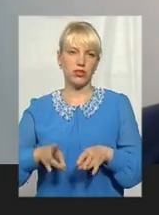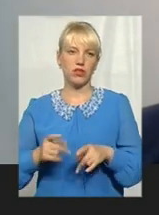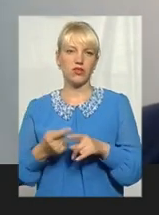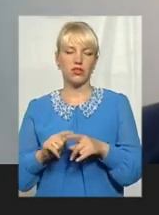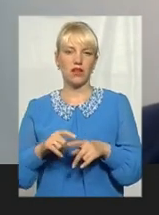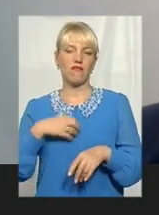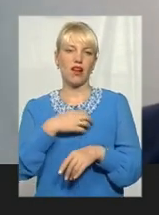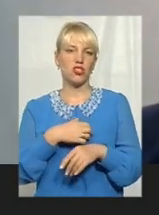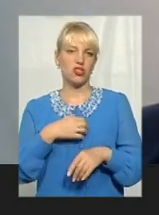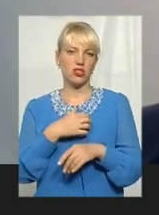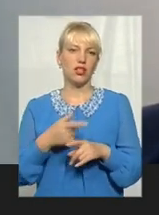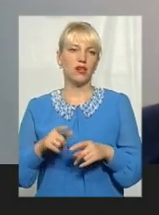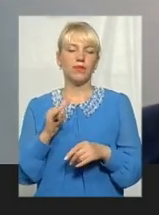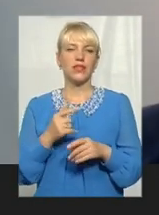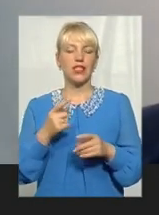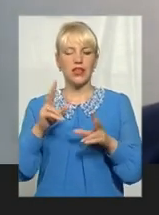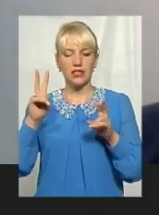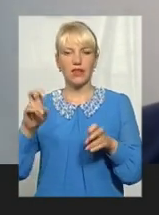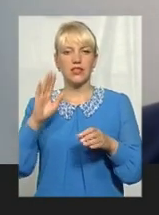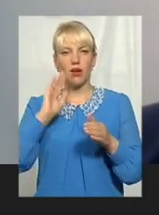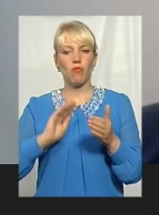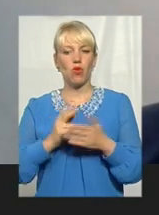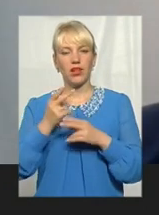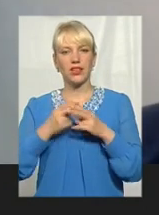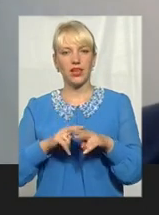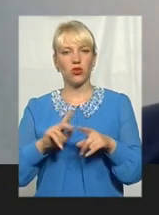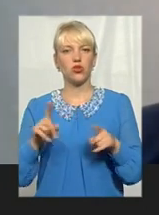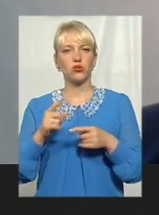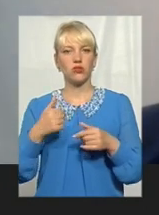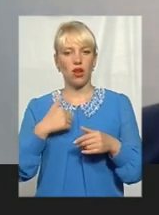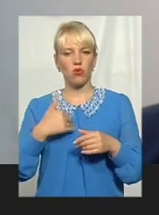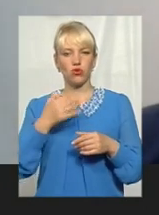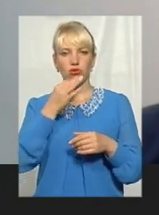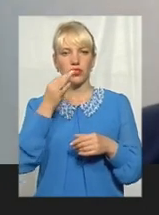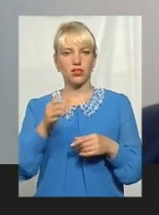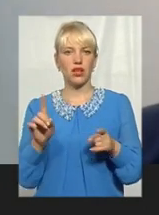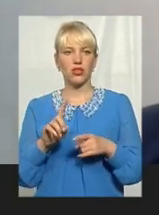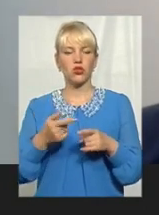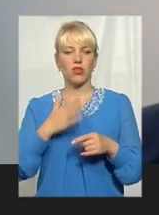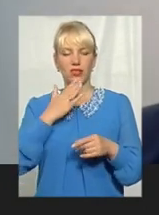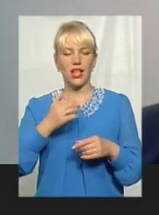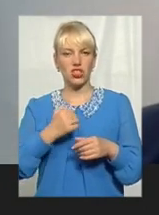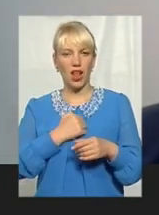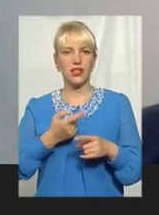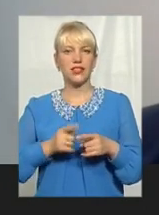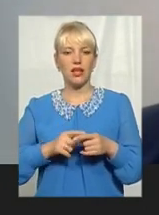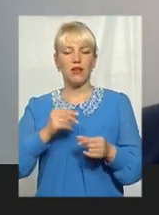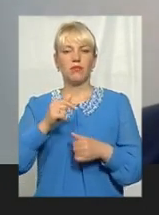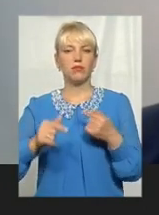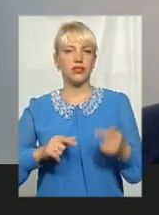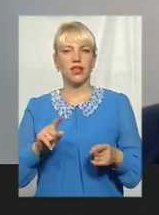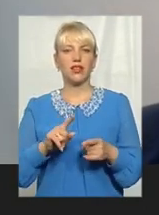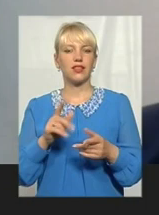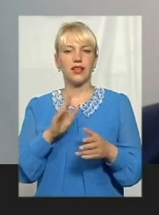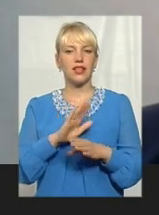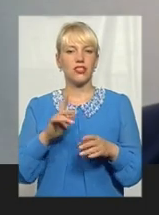важливо. Тут стосується політтехнологів. Я хочу сказати, що зараз це, на жаль, бізнес, який не зовсім має